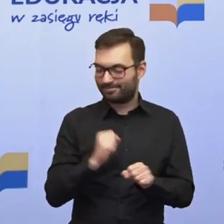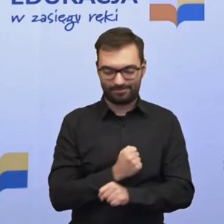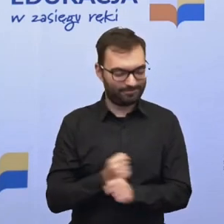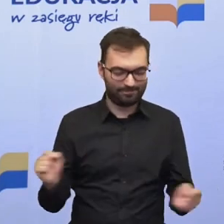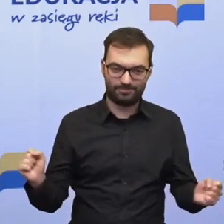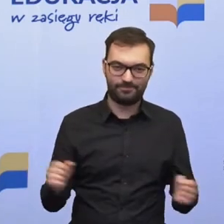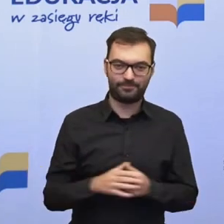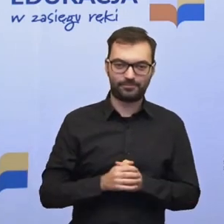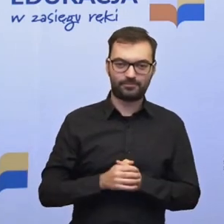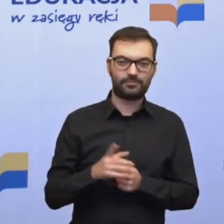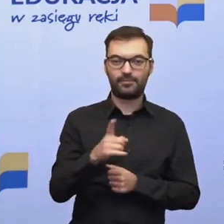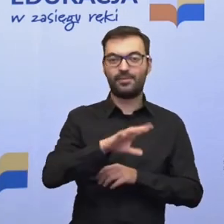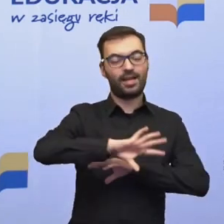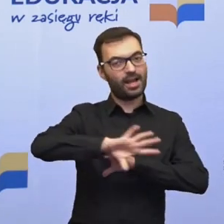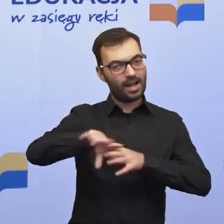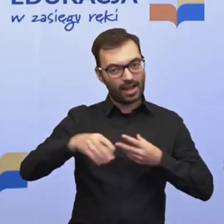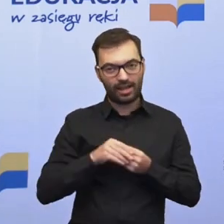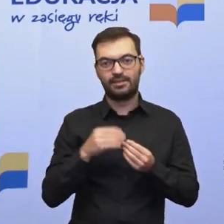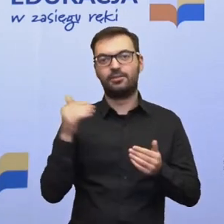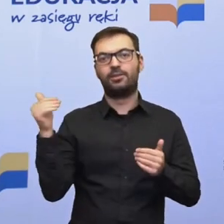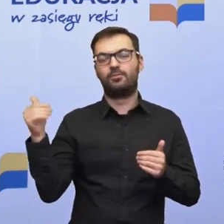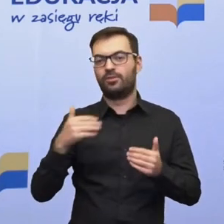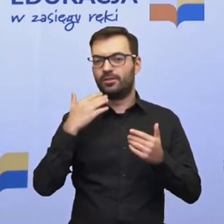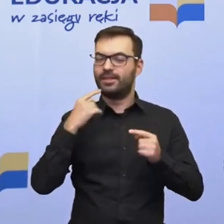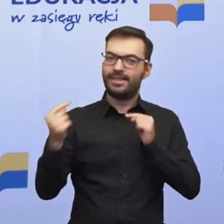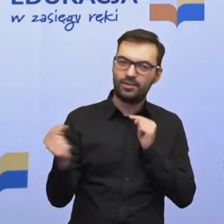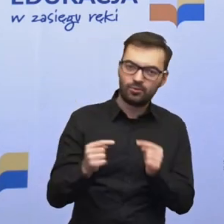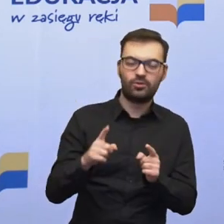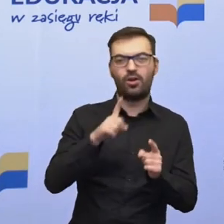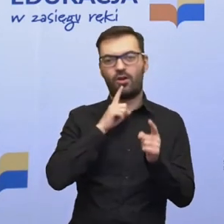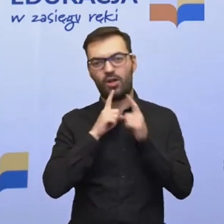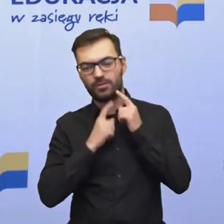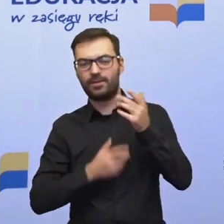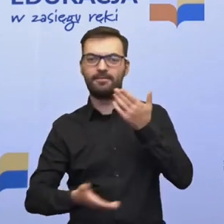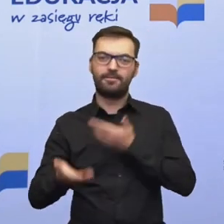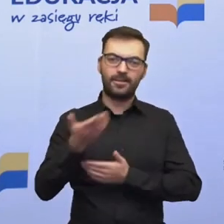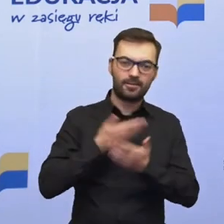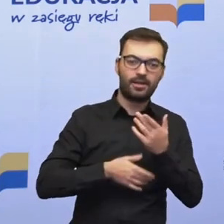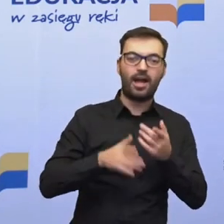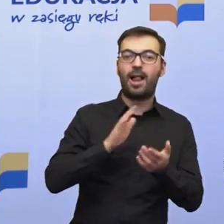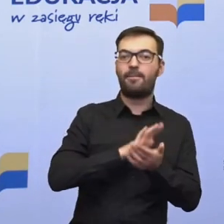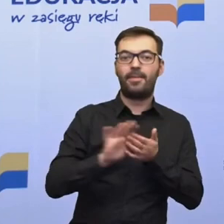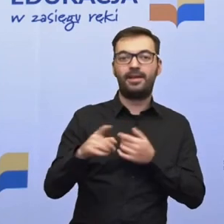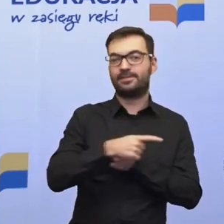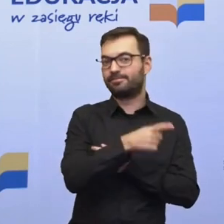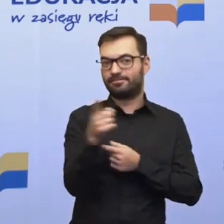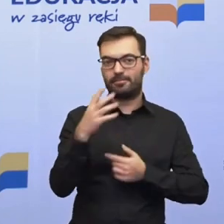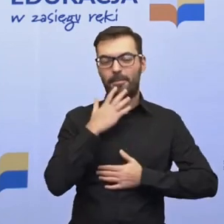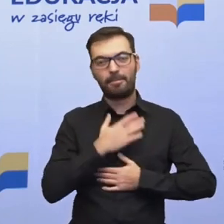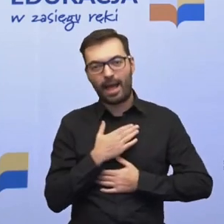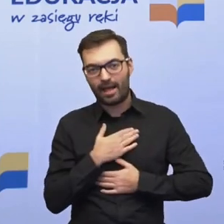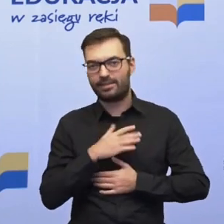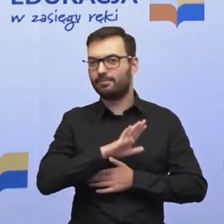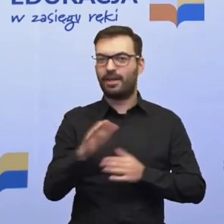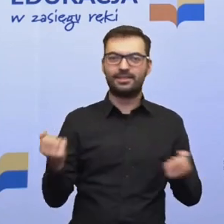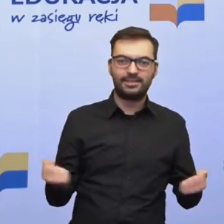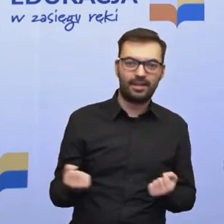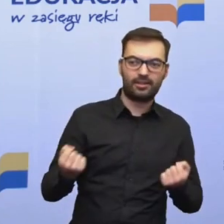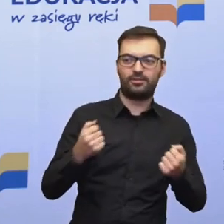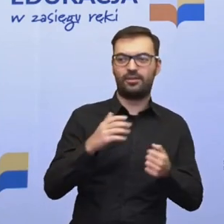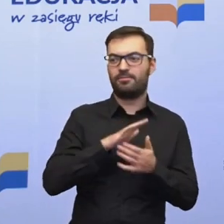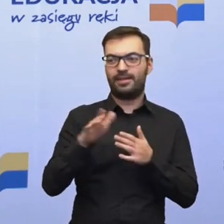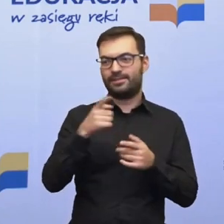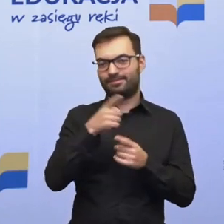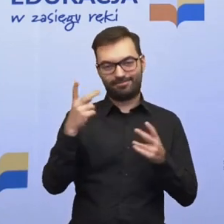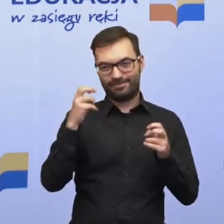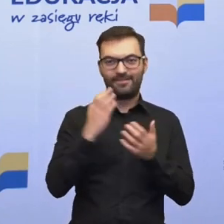My możemy tylko z Państwem wydyskutowywać te rozwiązania, ale bez Państwa pasji, bez Państwa zaangażowania, bez to, że będziecie